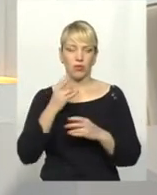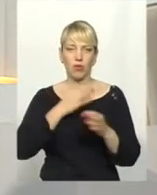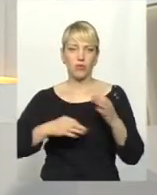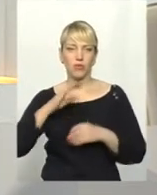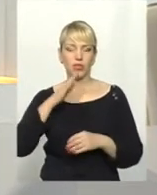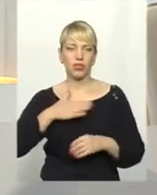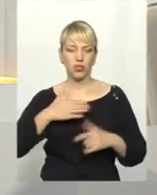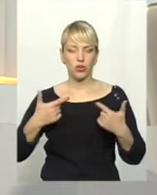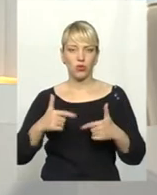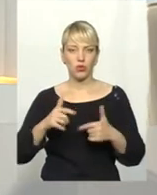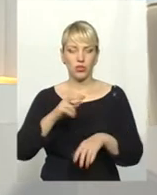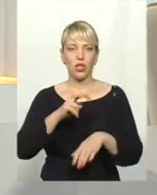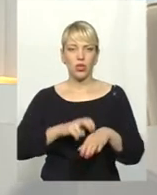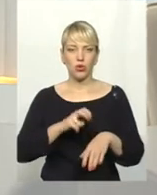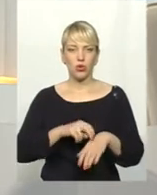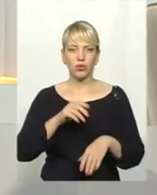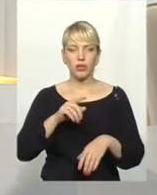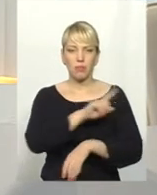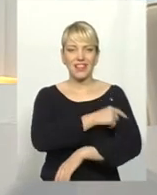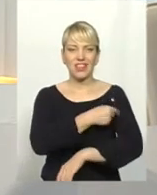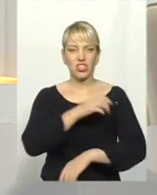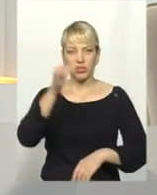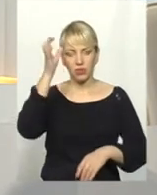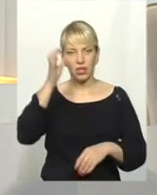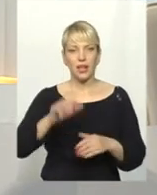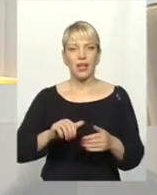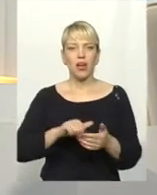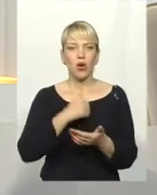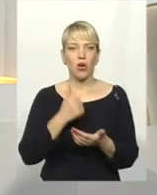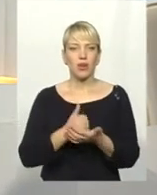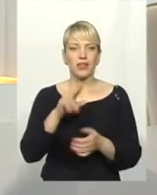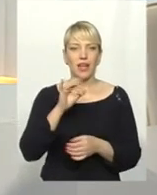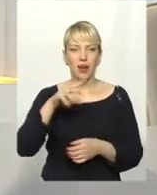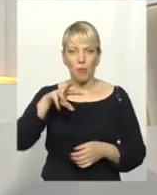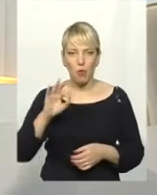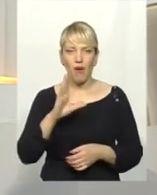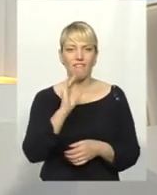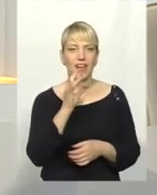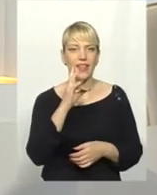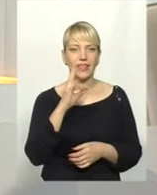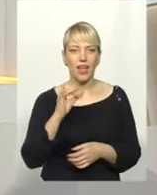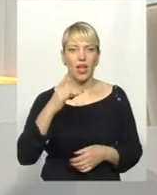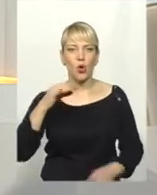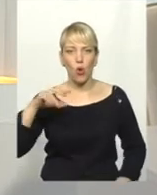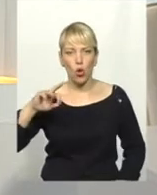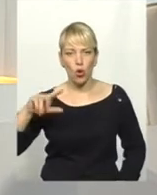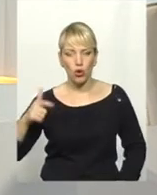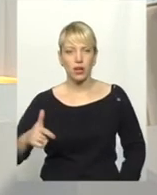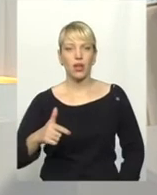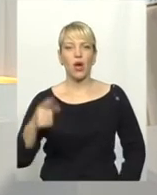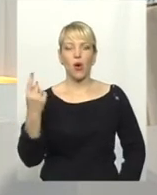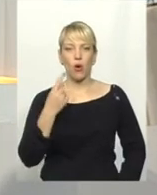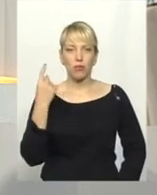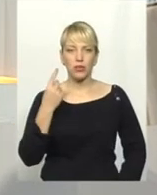гостем, доктором медичних наук, головним дерматовенерологом на